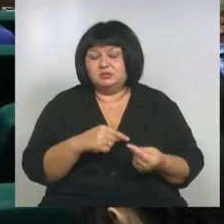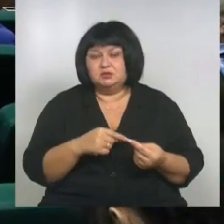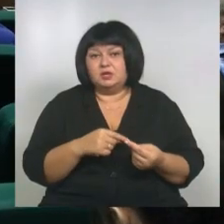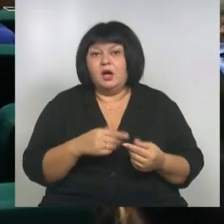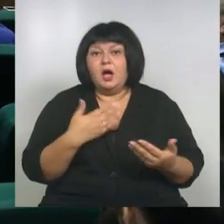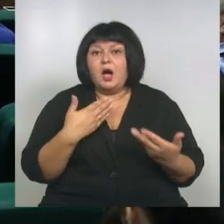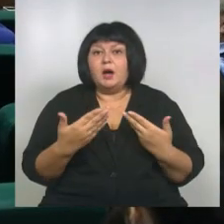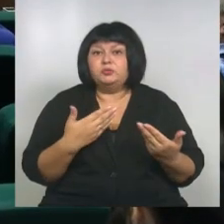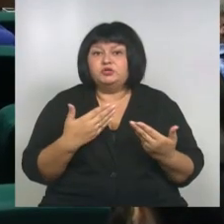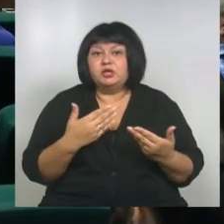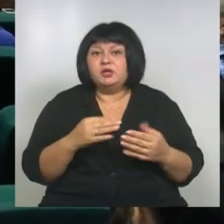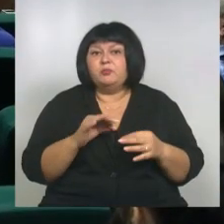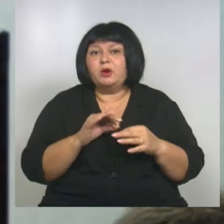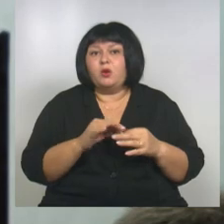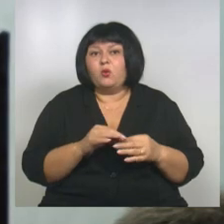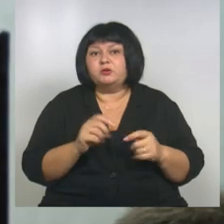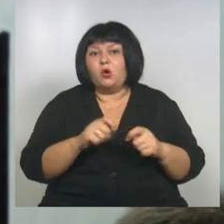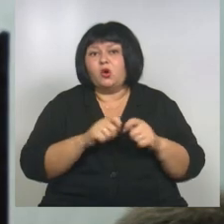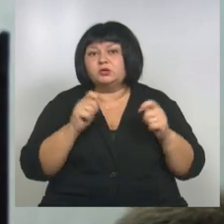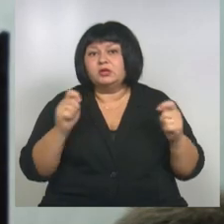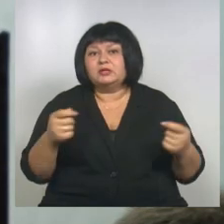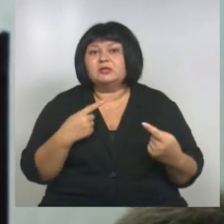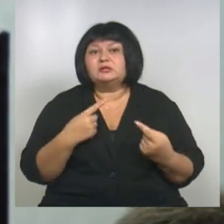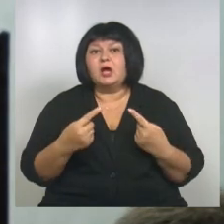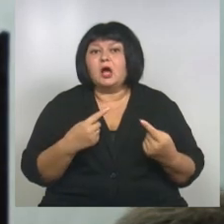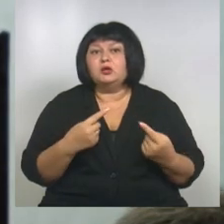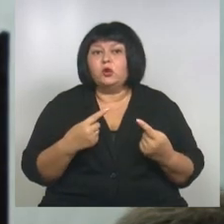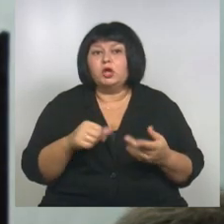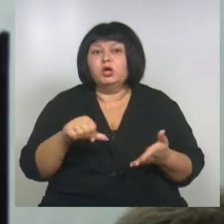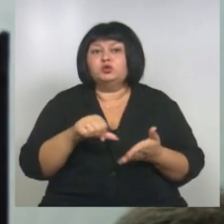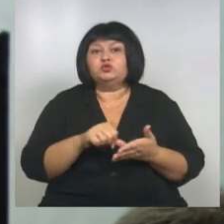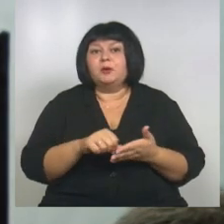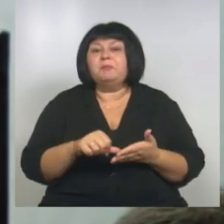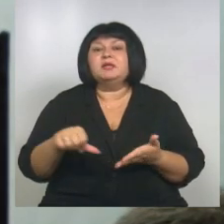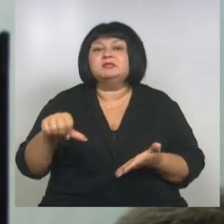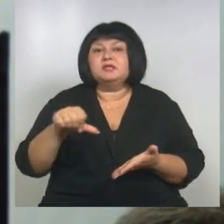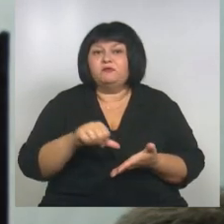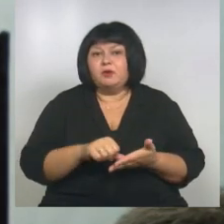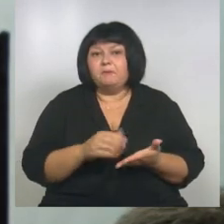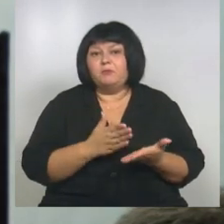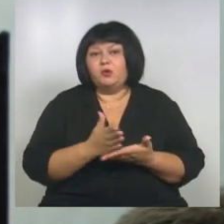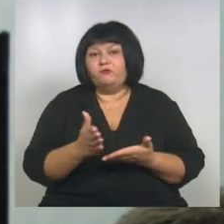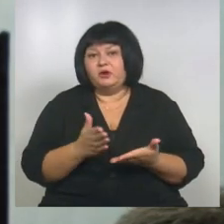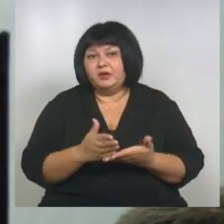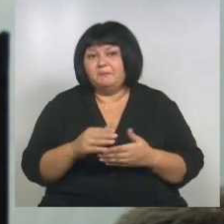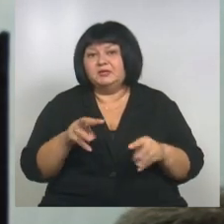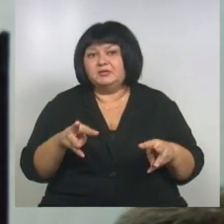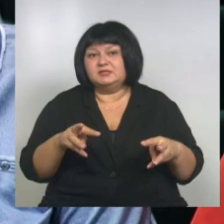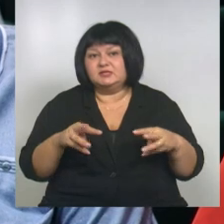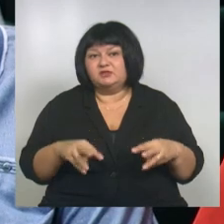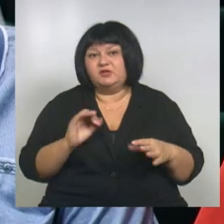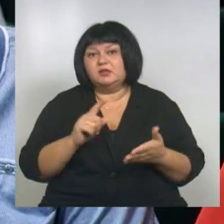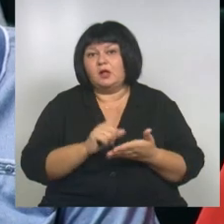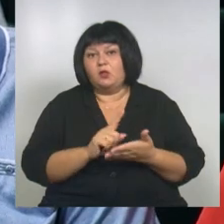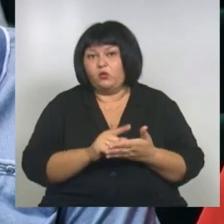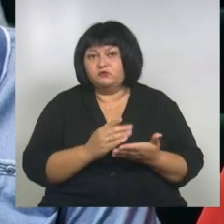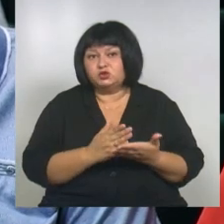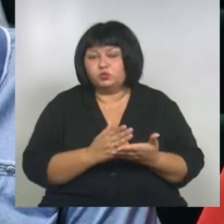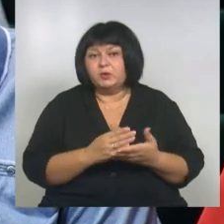Общение проходит в формате открытого диалога с участием представителей профильных министерств области и налоговой службы.